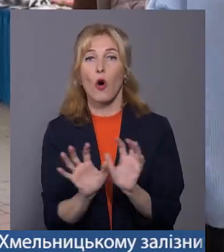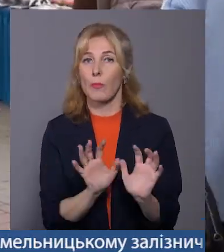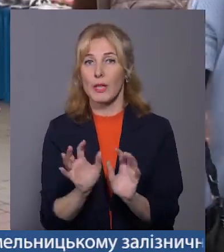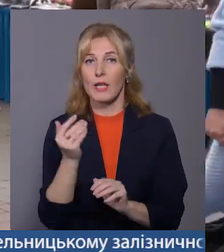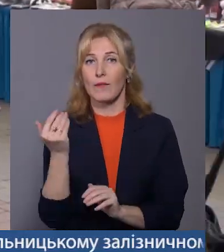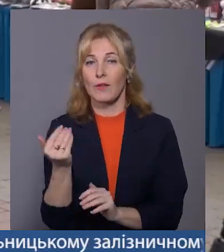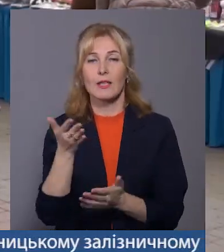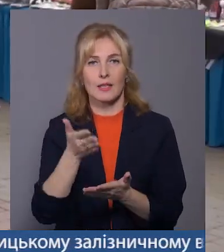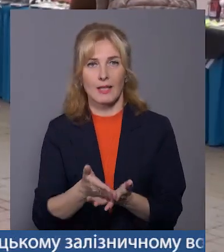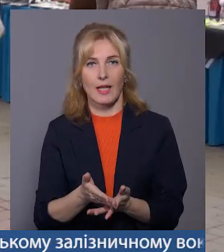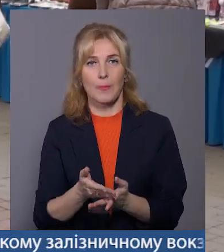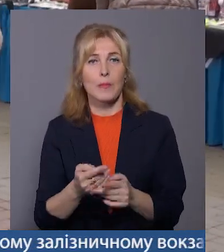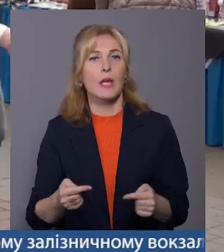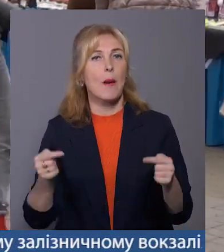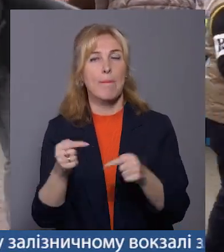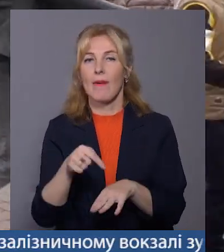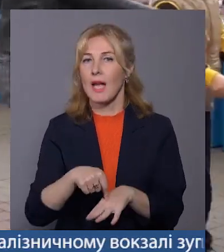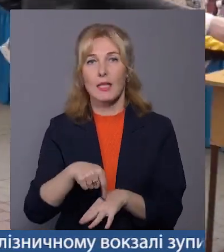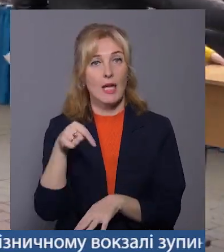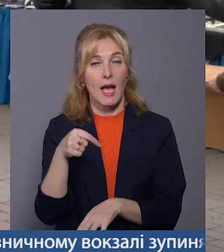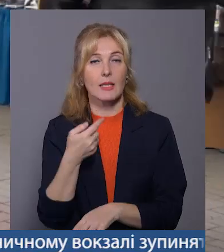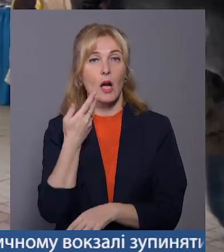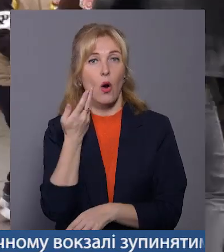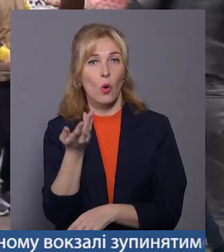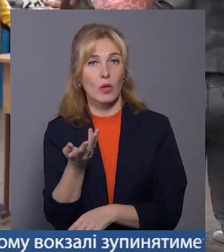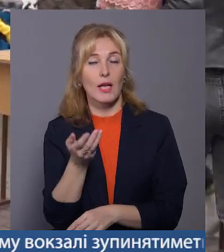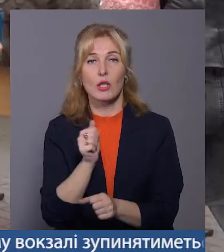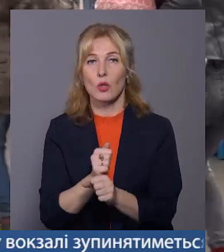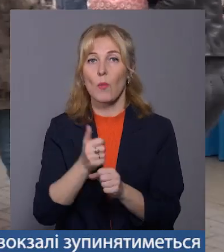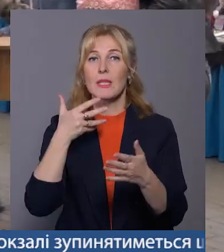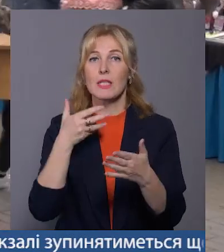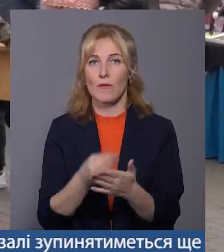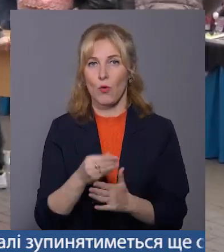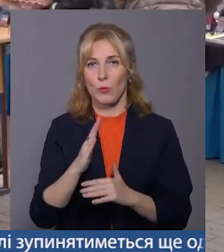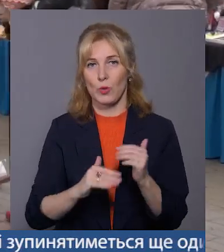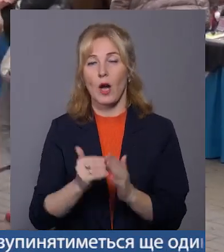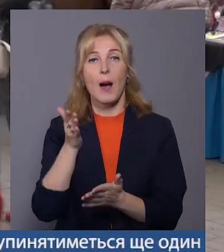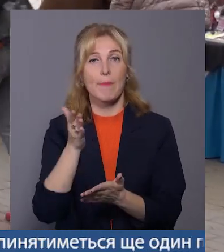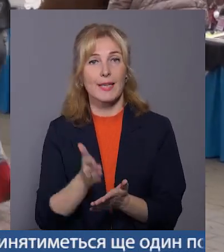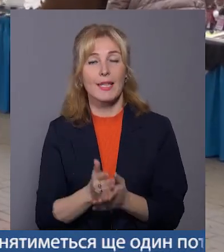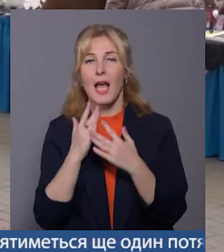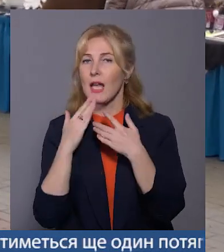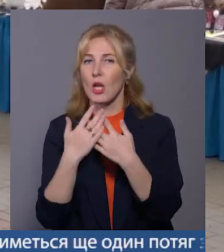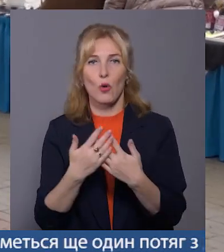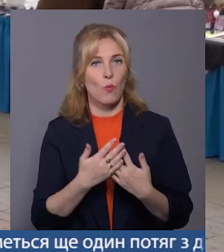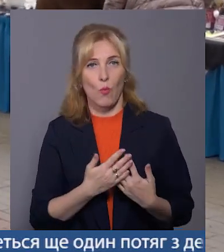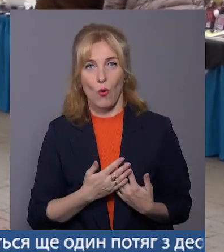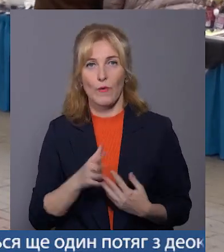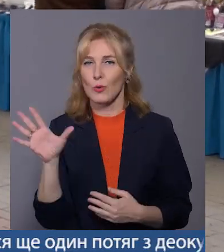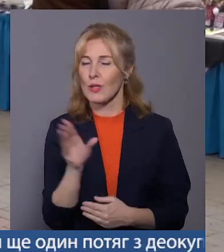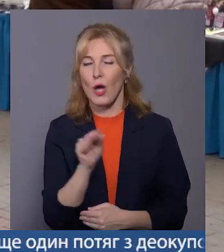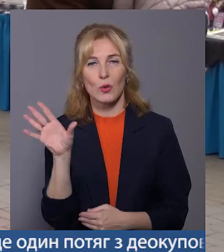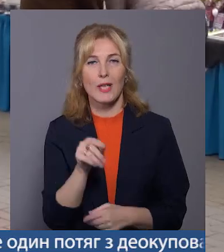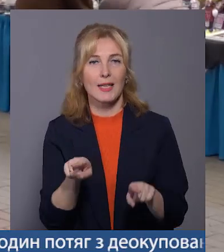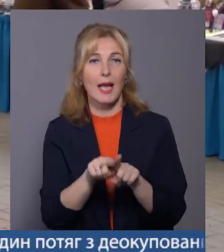він несе тоді якусь певну енергетику, коли, саме коли зроблено своїми руками, там є якась і любов, ну, тобто, усе, усе